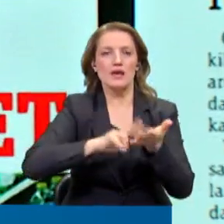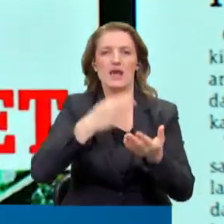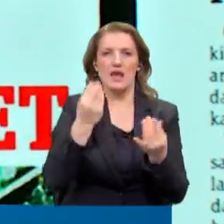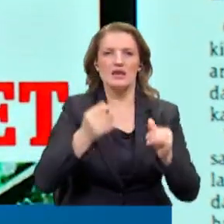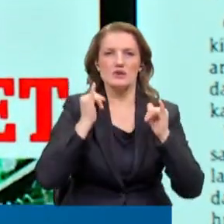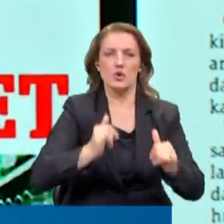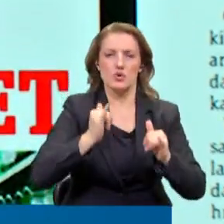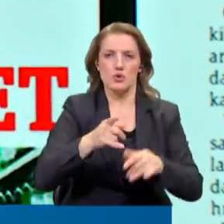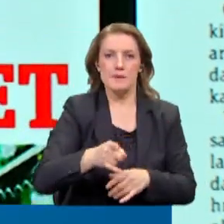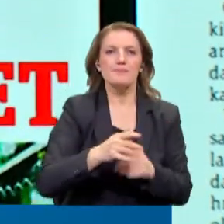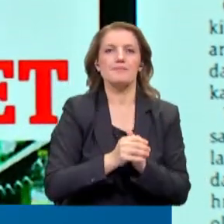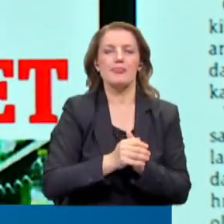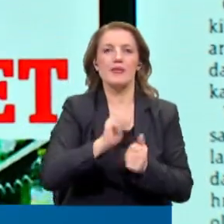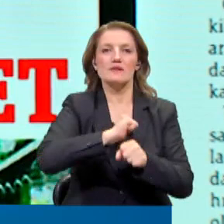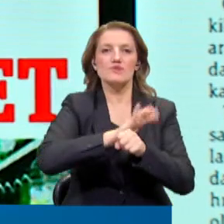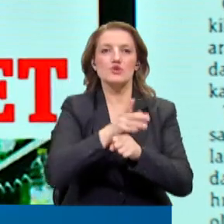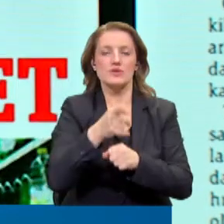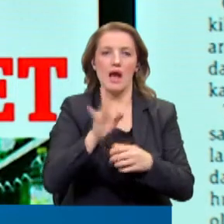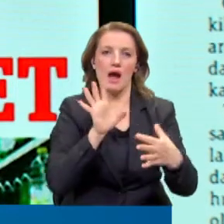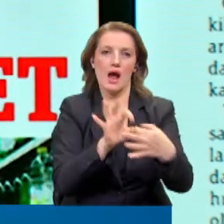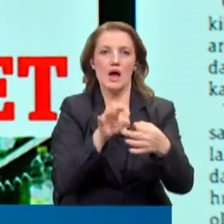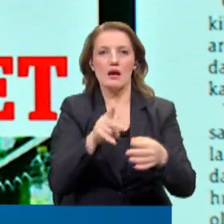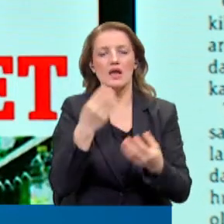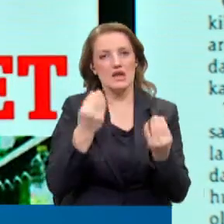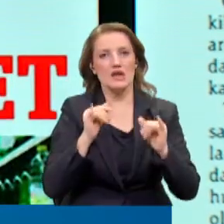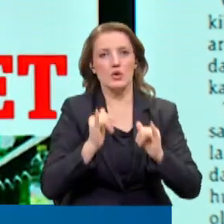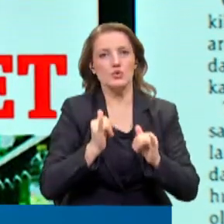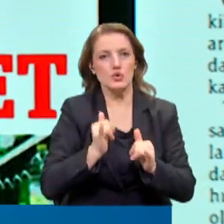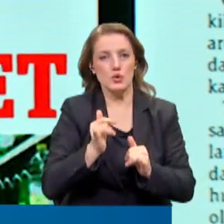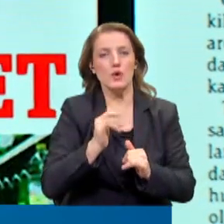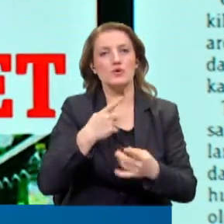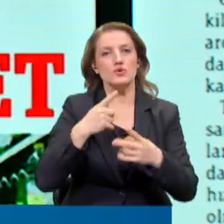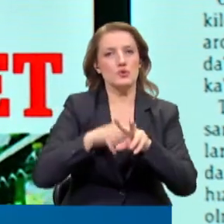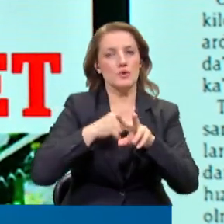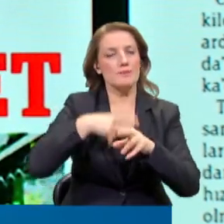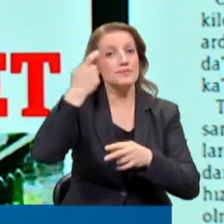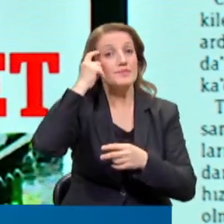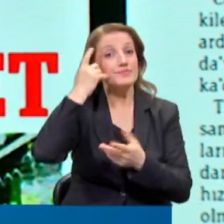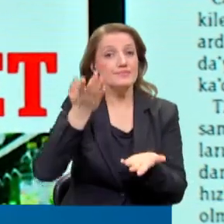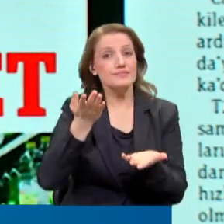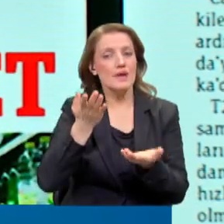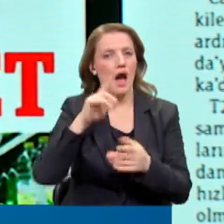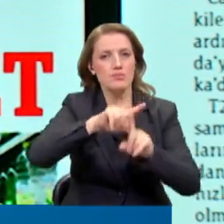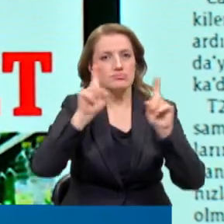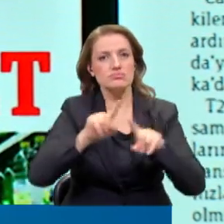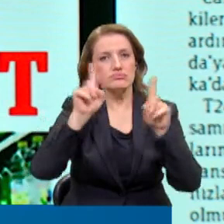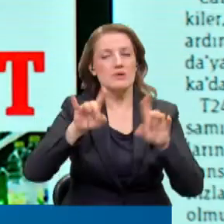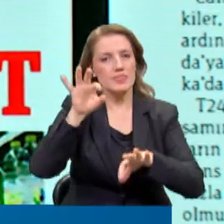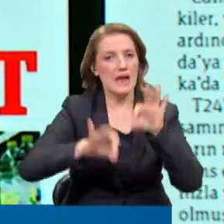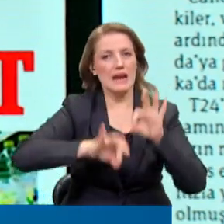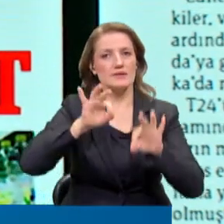senaryolar Tevfik Özlü pandemiye ilişkin iyi ve kötü senaryoları yorumladı. Kafalardaki acaba'ları değerlendirdi.